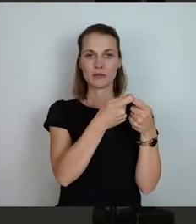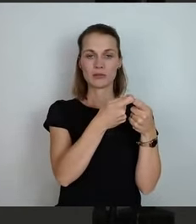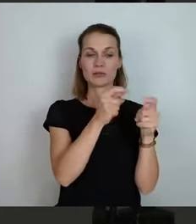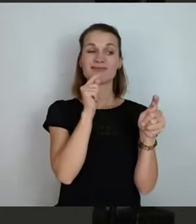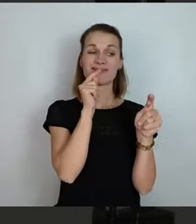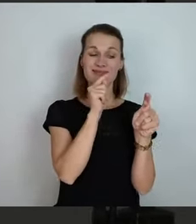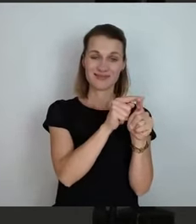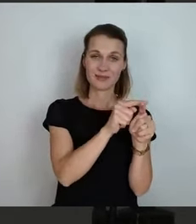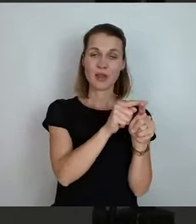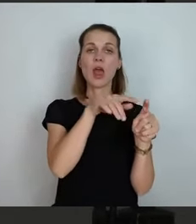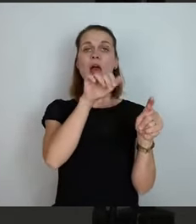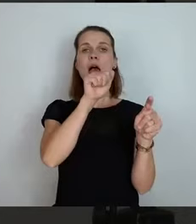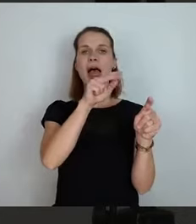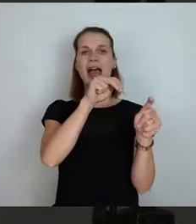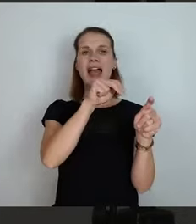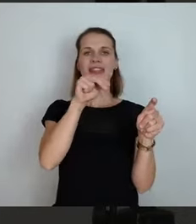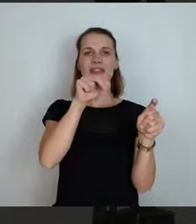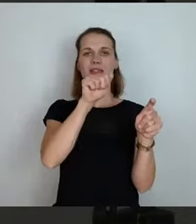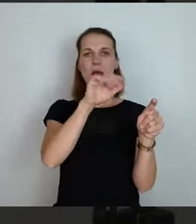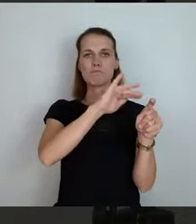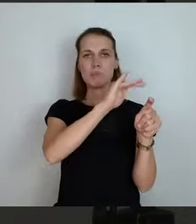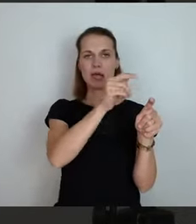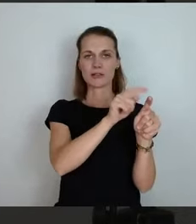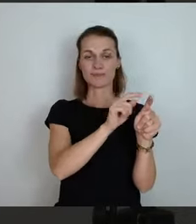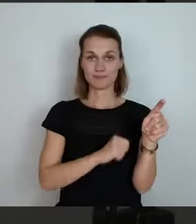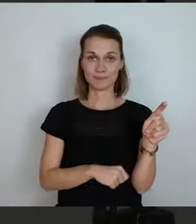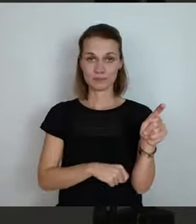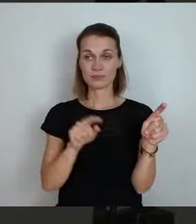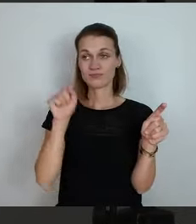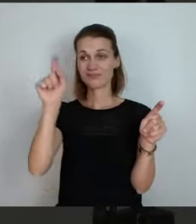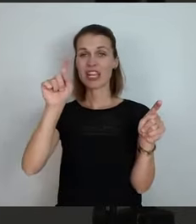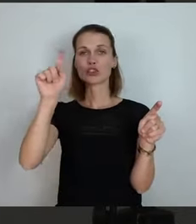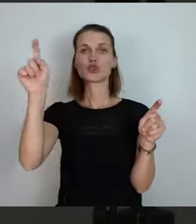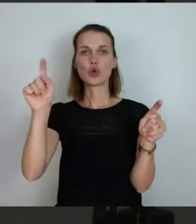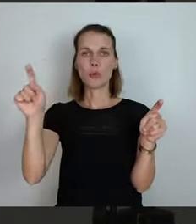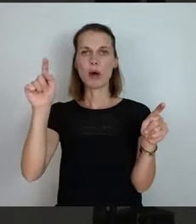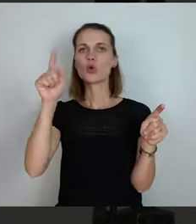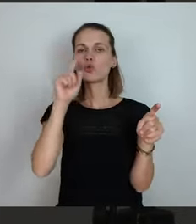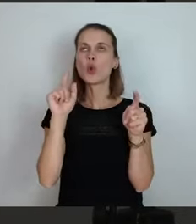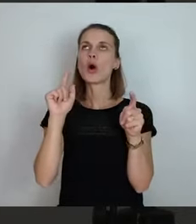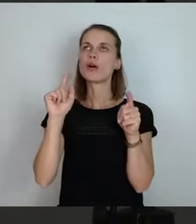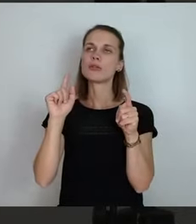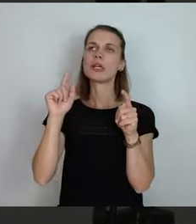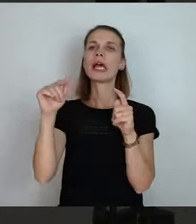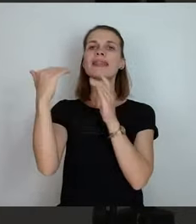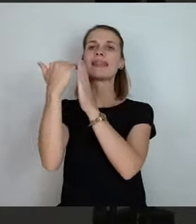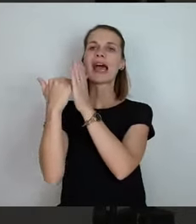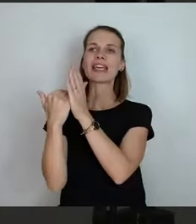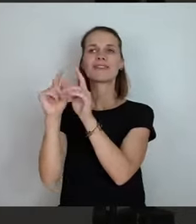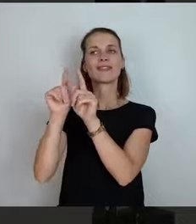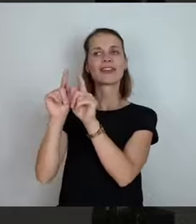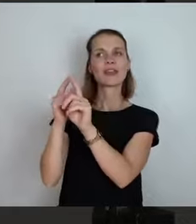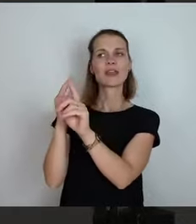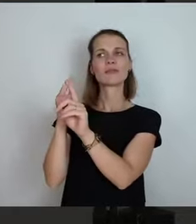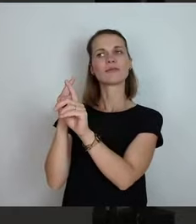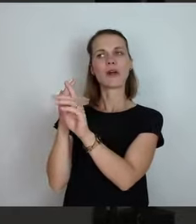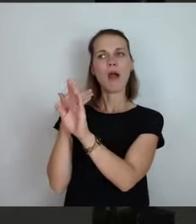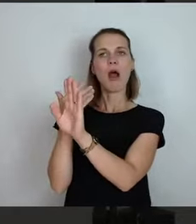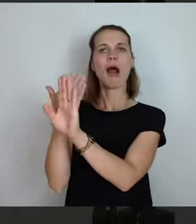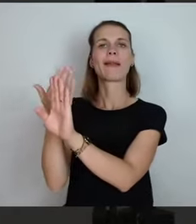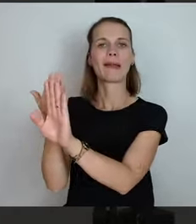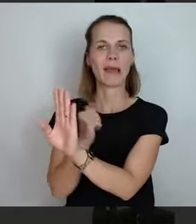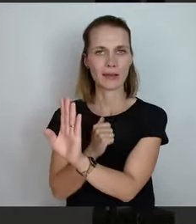-Buchholz. In Schobau hat man nur einen angelehnten Tarif, an den öffentlichen Tarif, also an den ÖDV